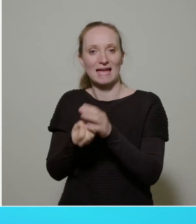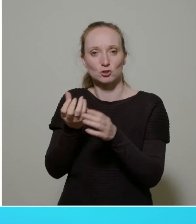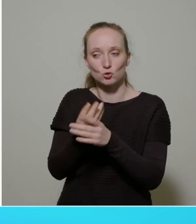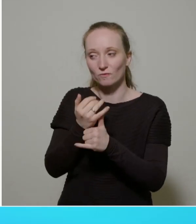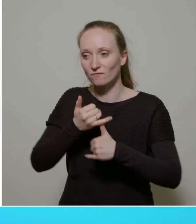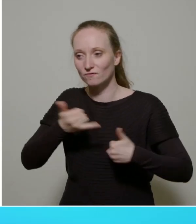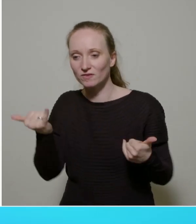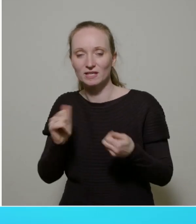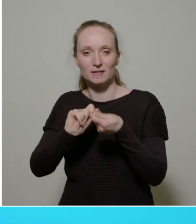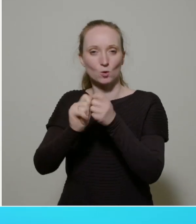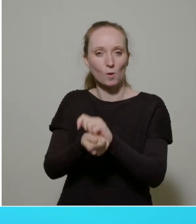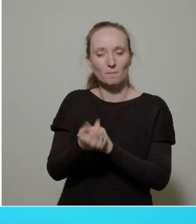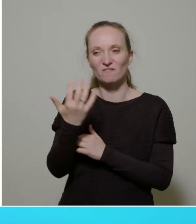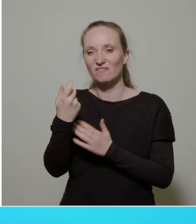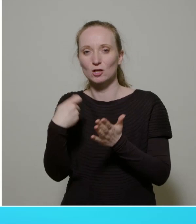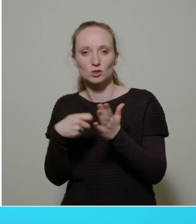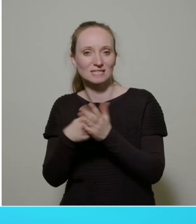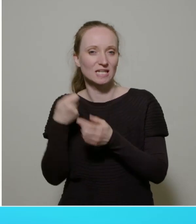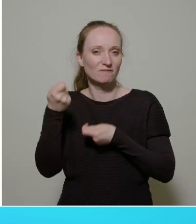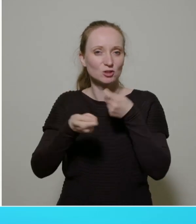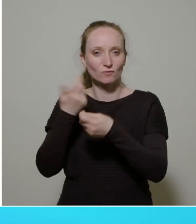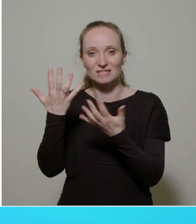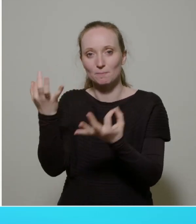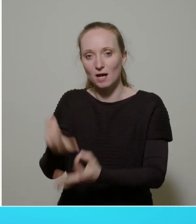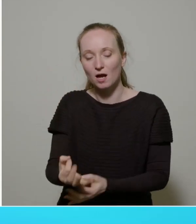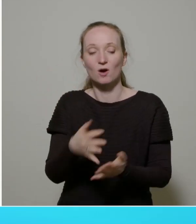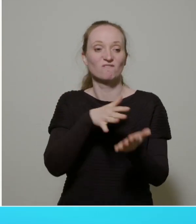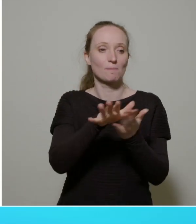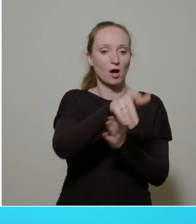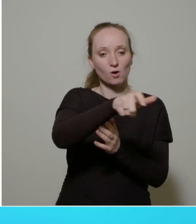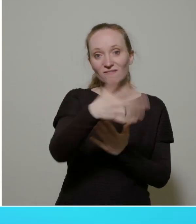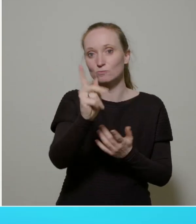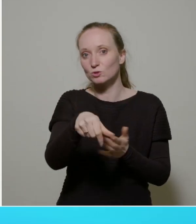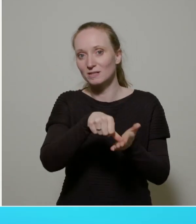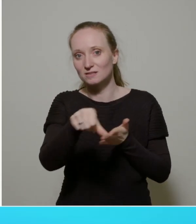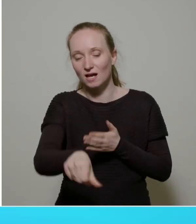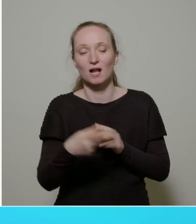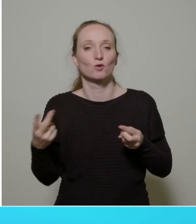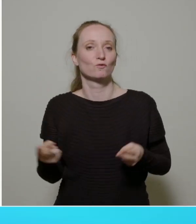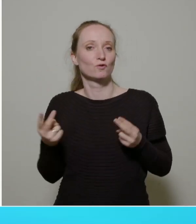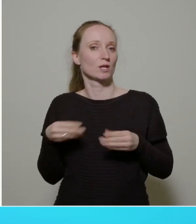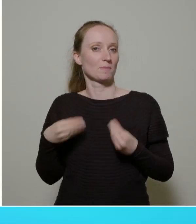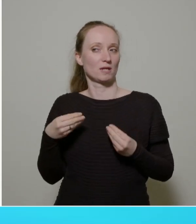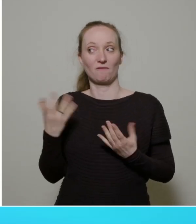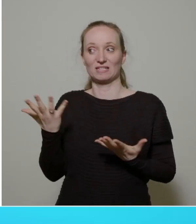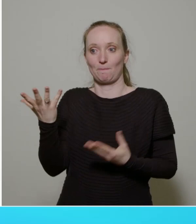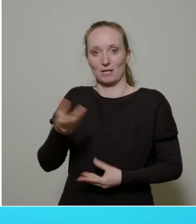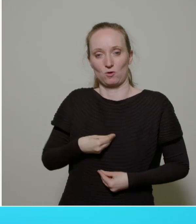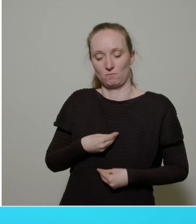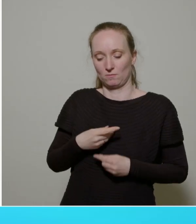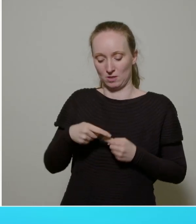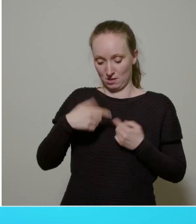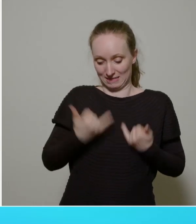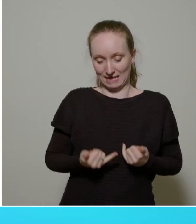kostet das an Investitionen? Was wird wohl der Verbraucher bezahlen? Was werden wir an Fördermitteln kriegen? Und so weiter. Das wissen wir ja alles nicht.